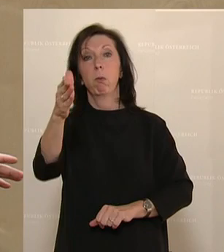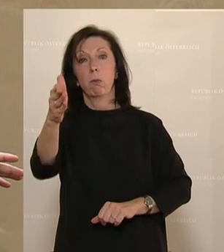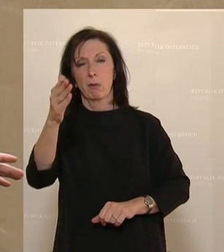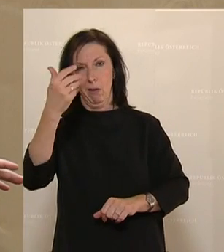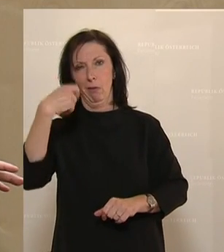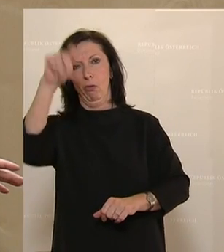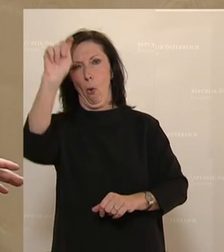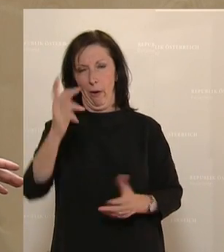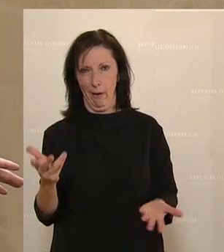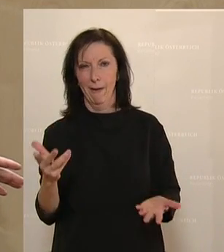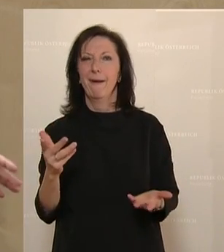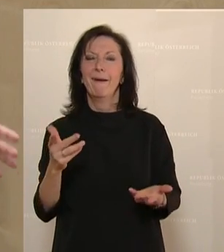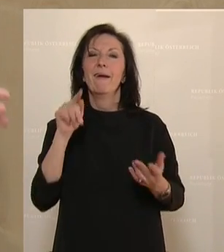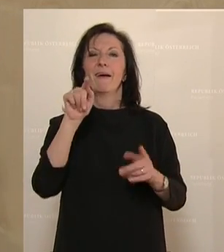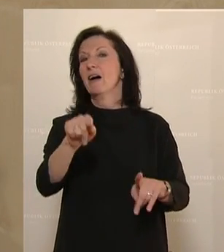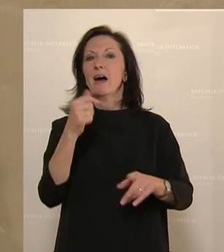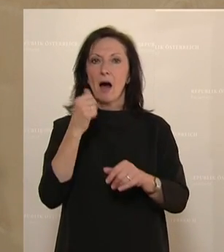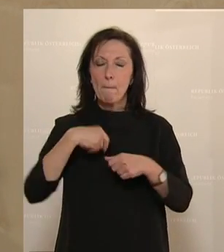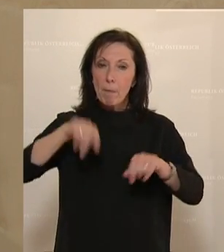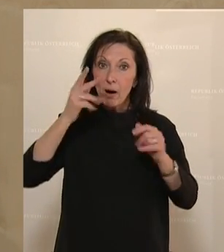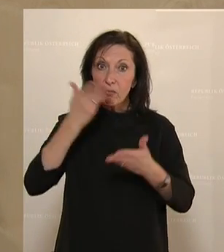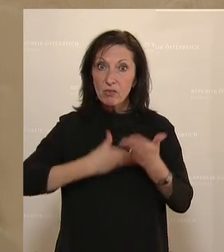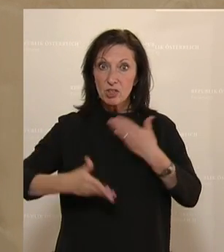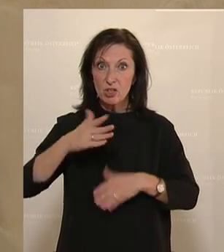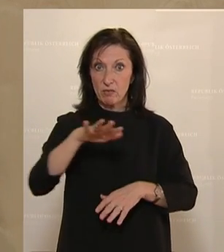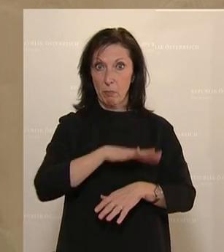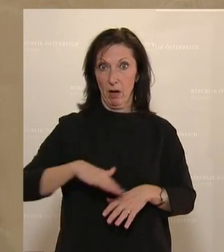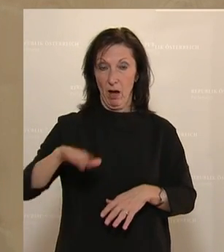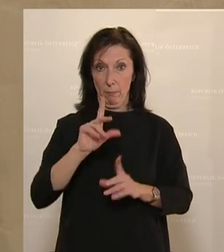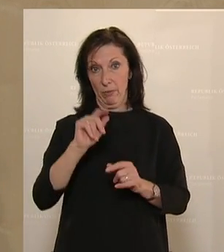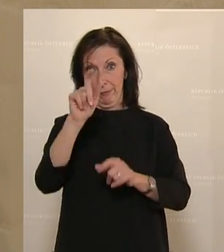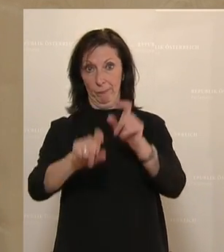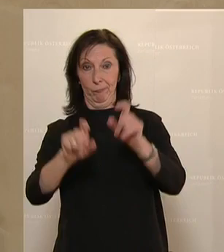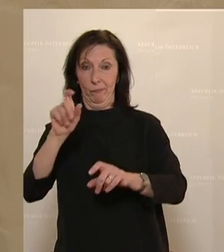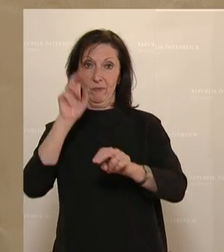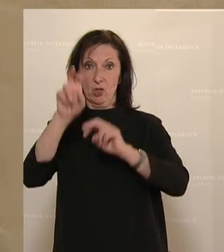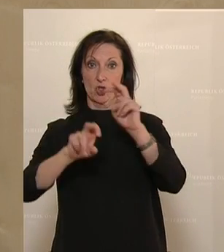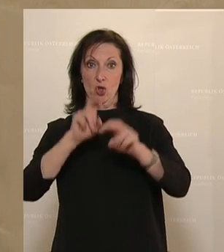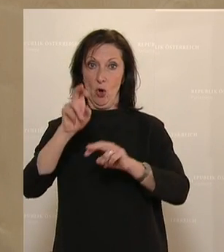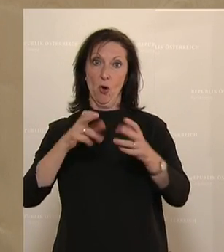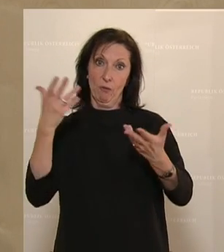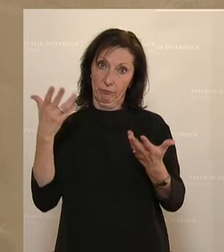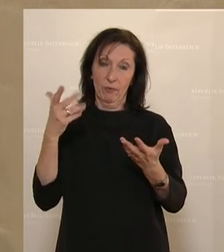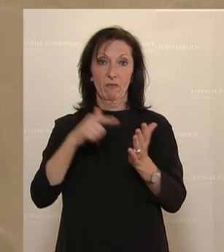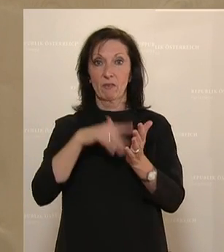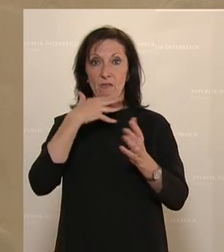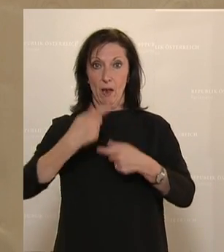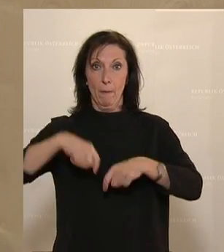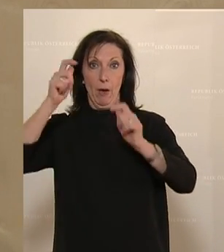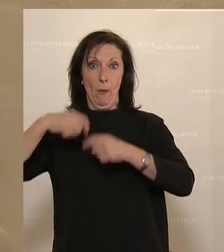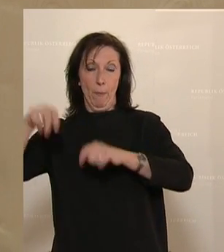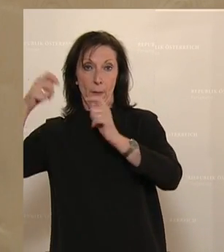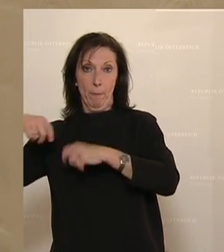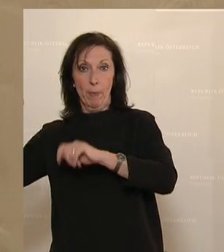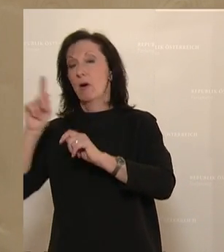Das ist bei der Bauwirtschaft zu einem ganz großen Teil der Steuerzahler, weil die öffentliche Hand viel baut. Aber das sind natürlich auch